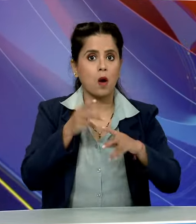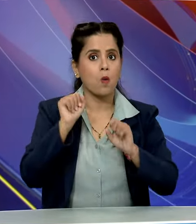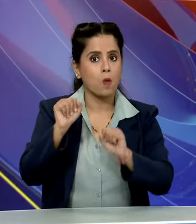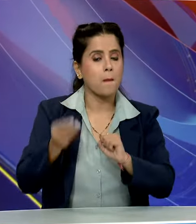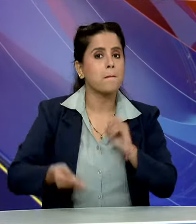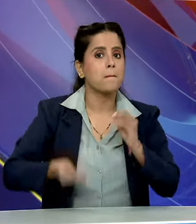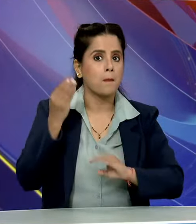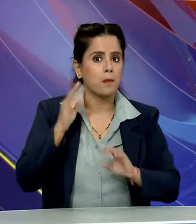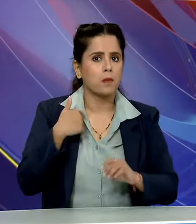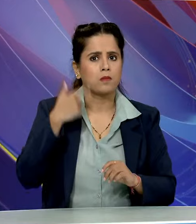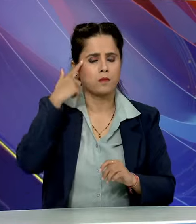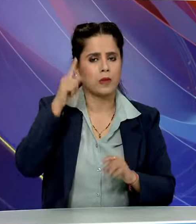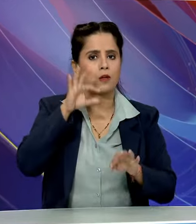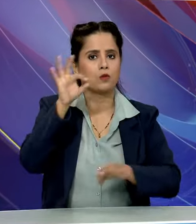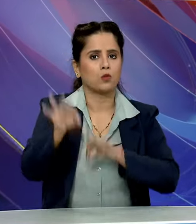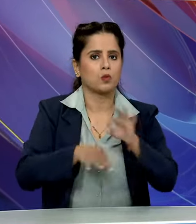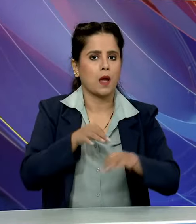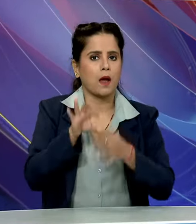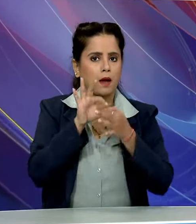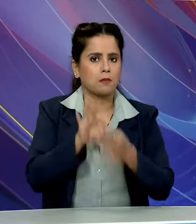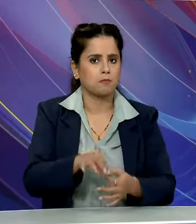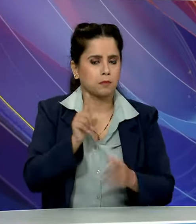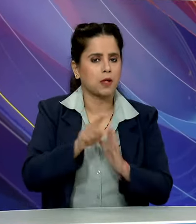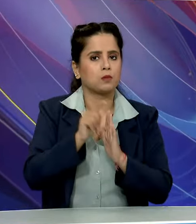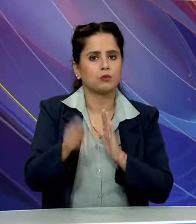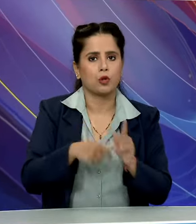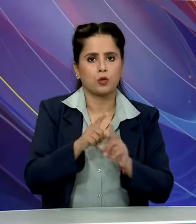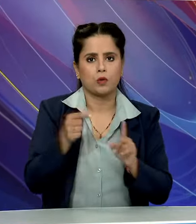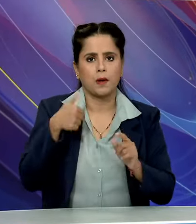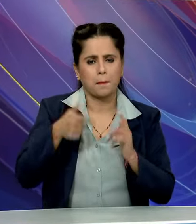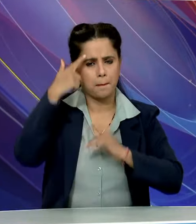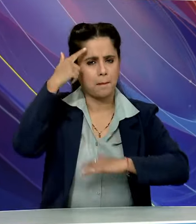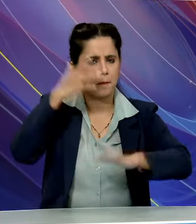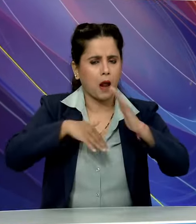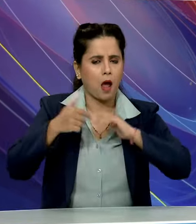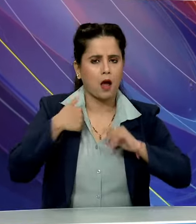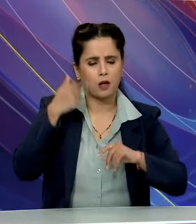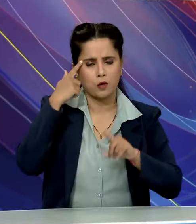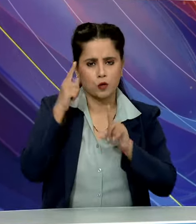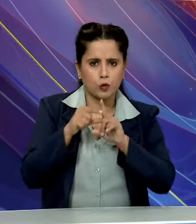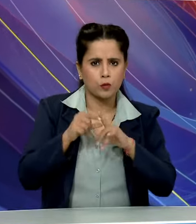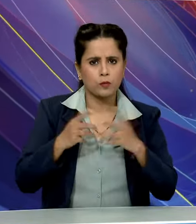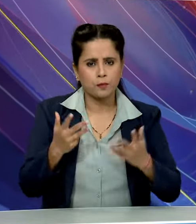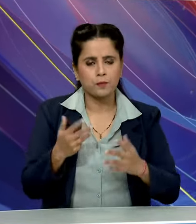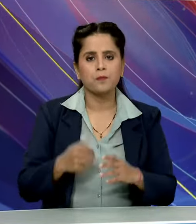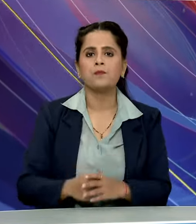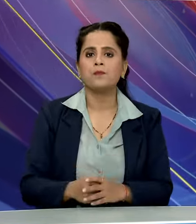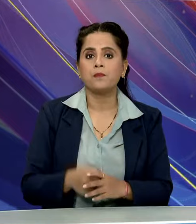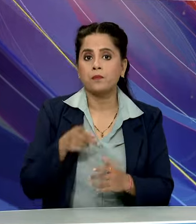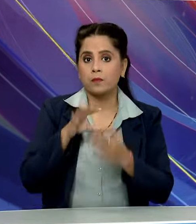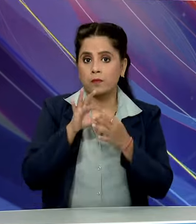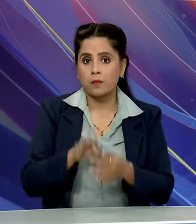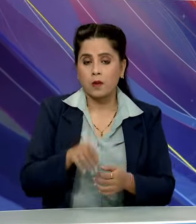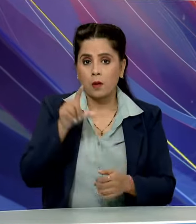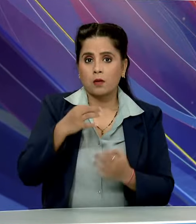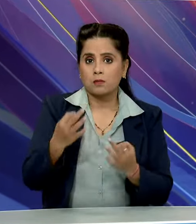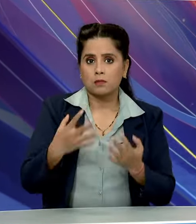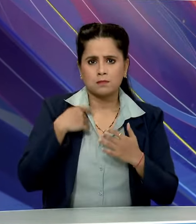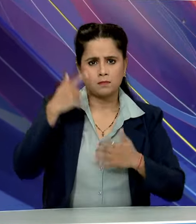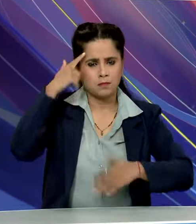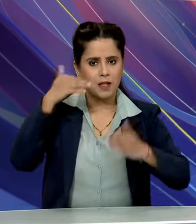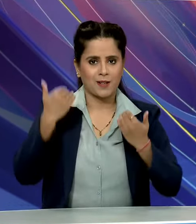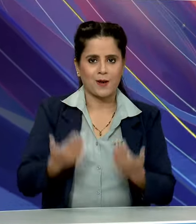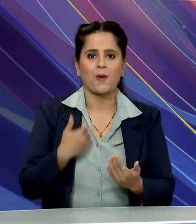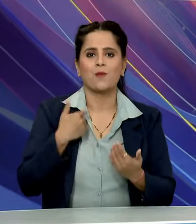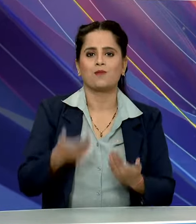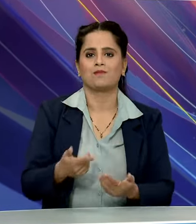थी कि हम एक Cycling Oriented Project करें तो हमने प्लान उस तरह से किया और with meticulous execution आज